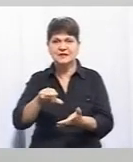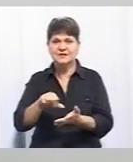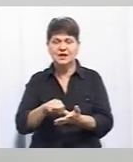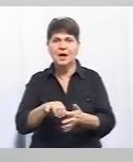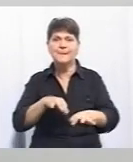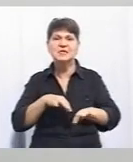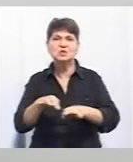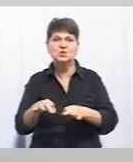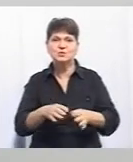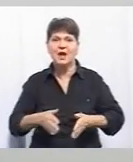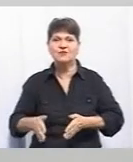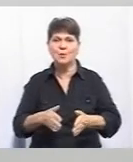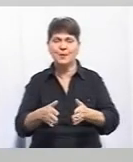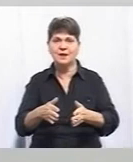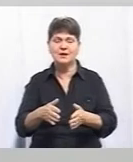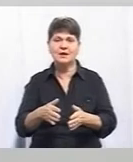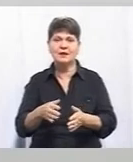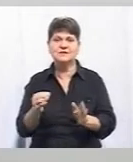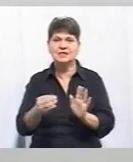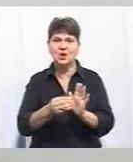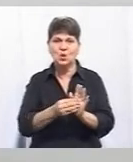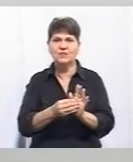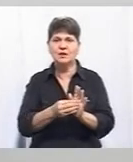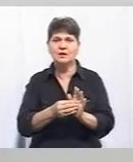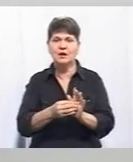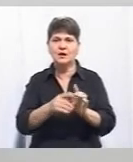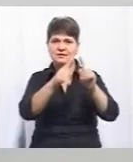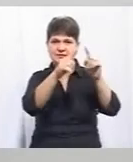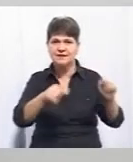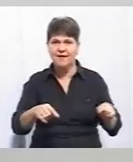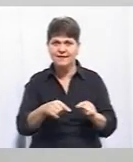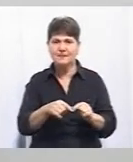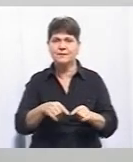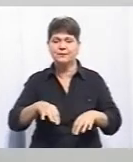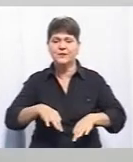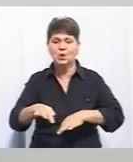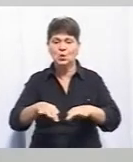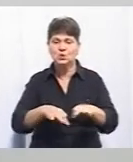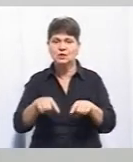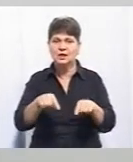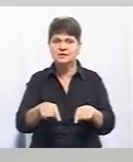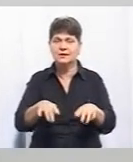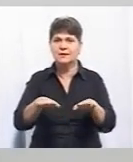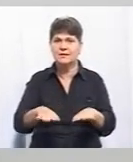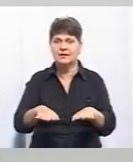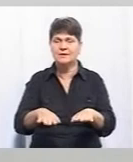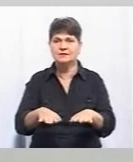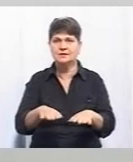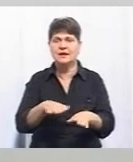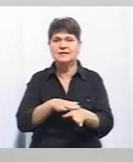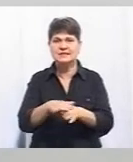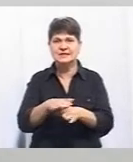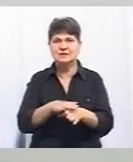ініційовано питання щодо встановлення дорожніх знаків, які вказували, що на даній ділянці безпосередньо